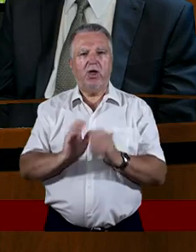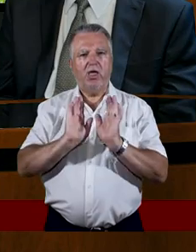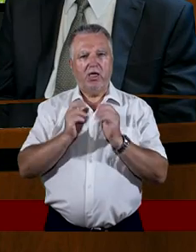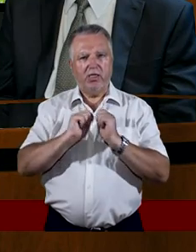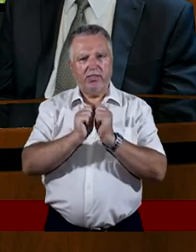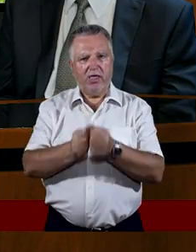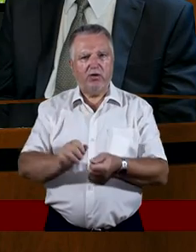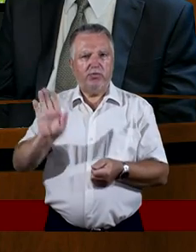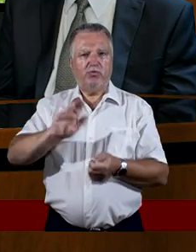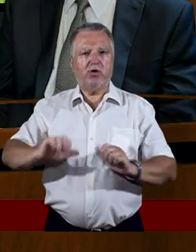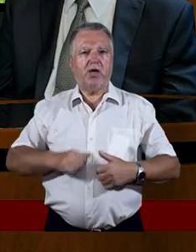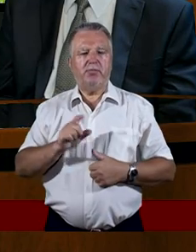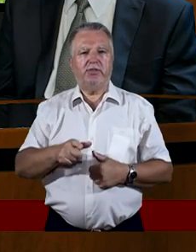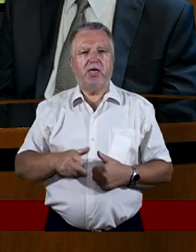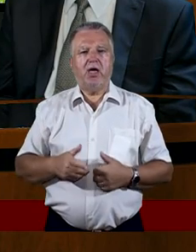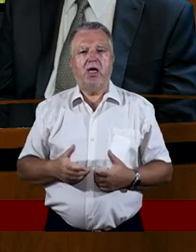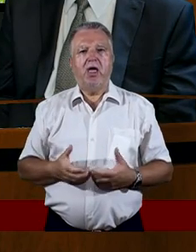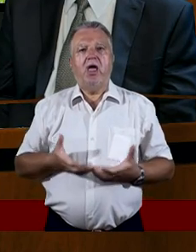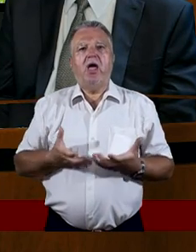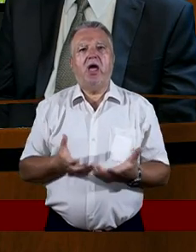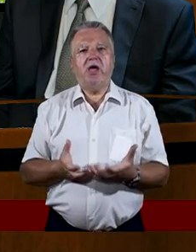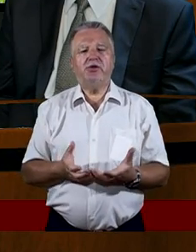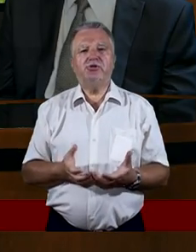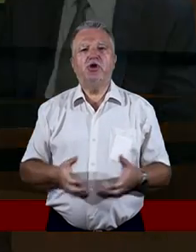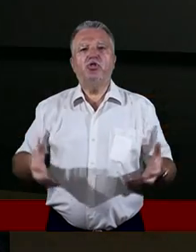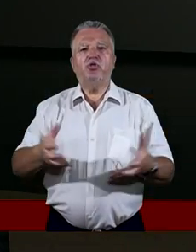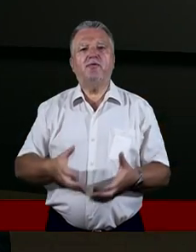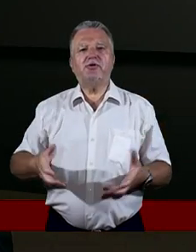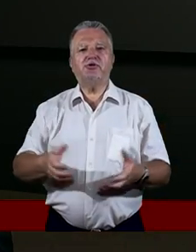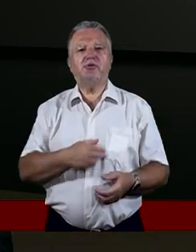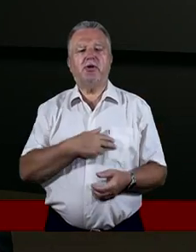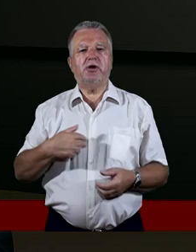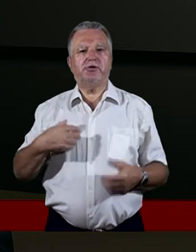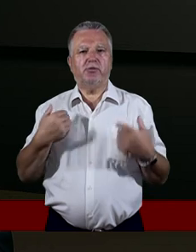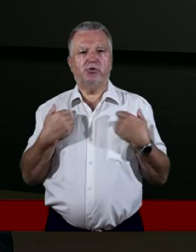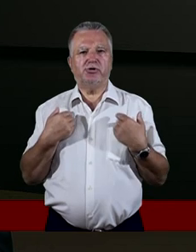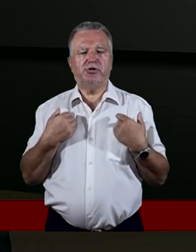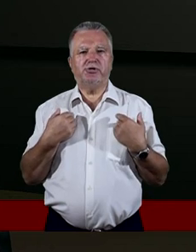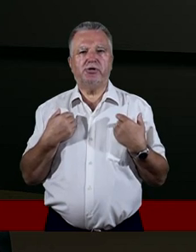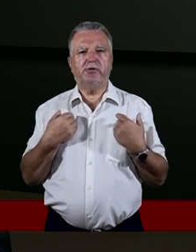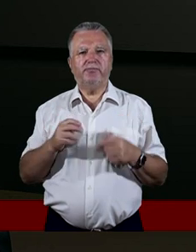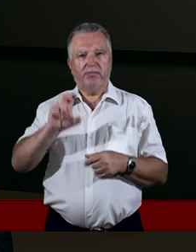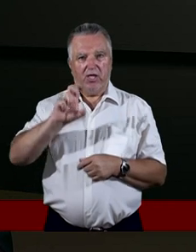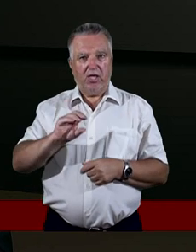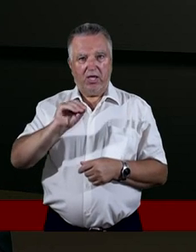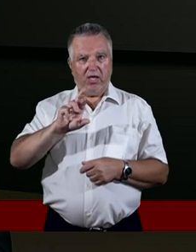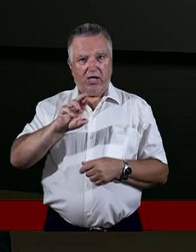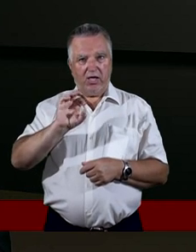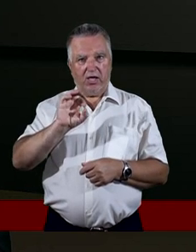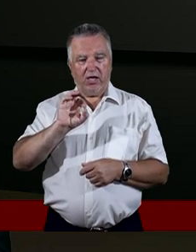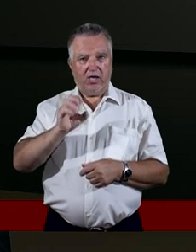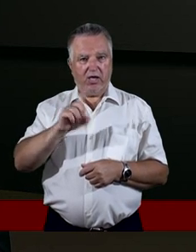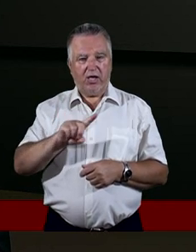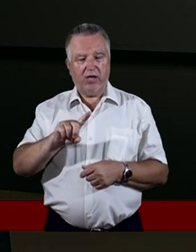taka pasja towarzyszyła naszemu życiu. Porówna to z innym królem. Herod Wielki. 37